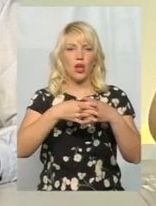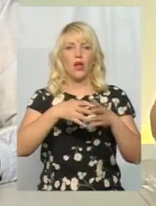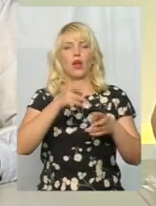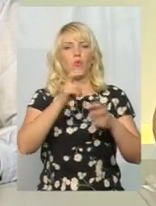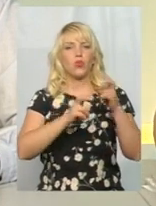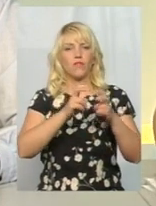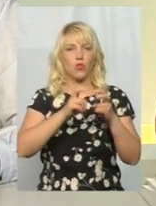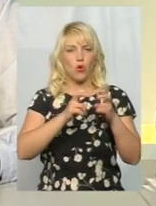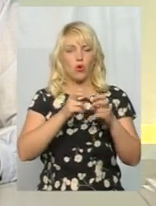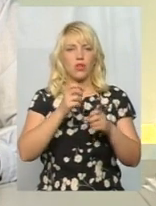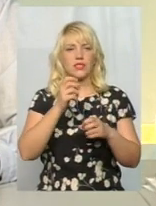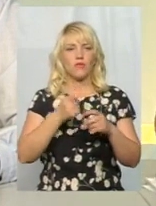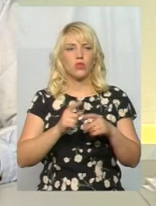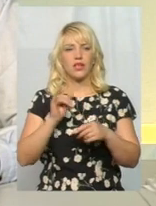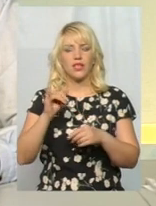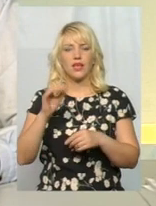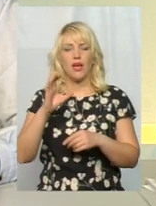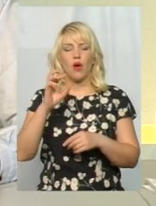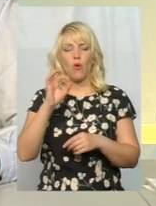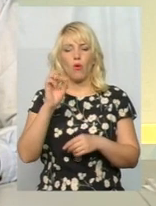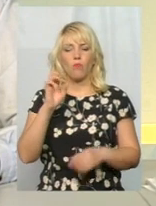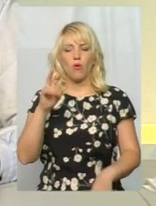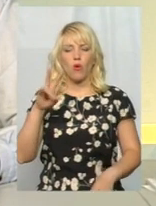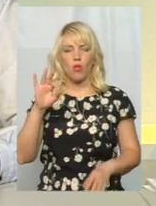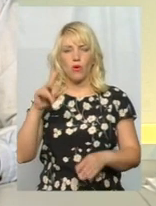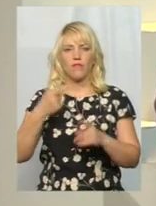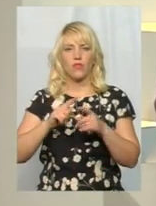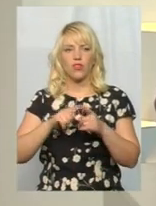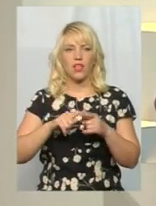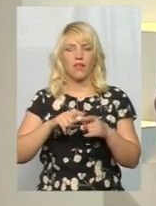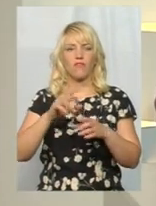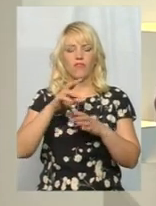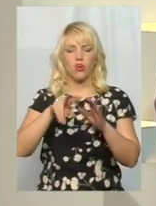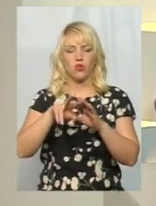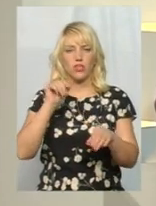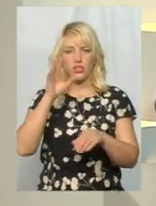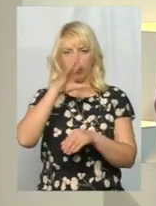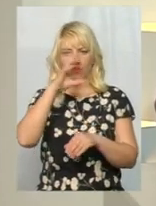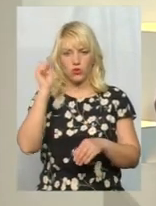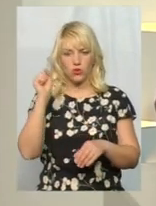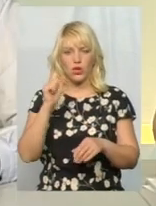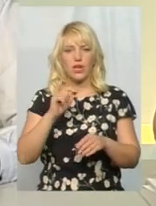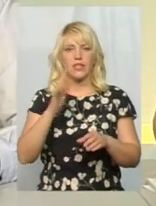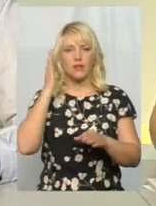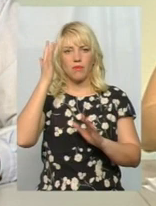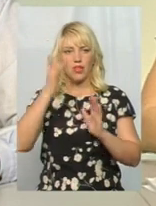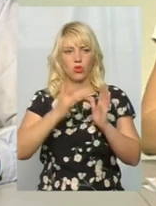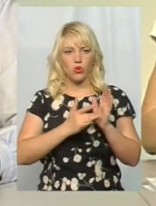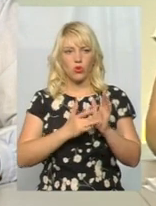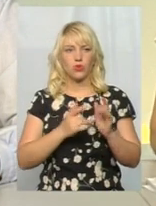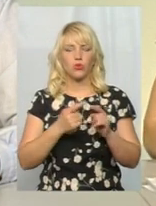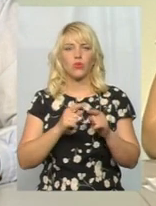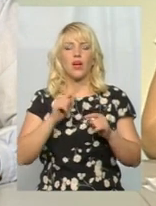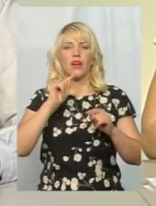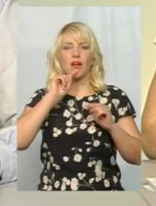виключається вночі з метою економії коштів бюджетних. І потім під ранок ці викиди скидаються.